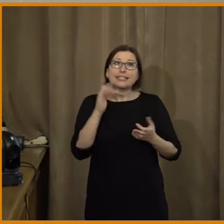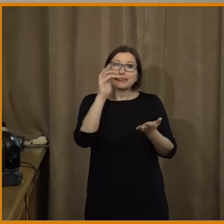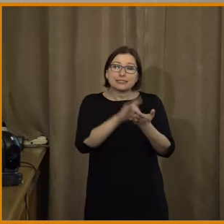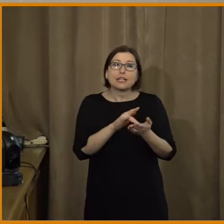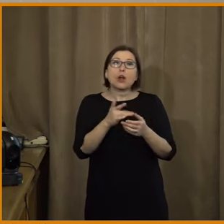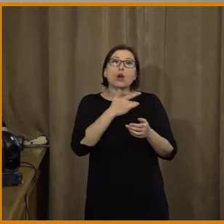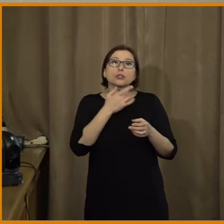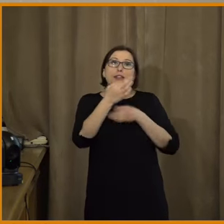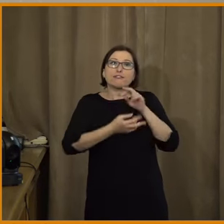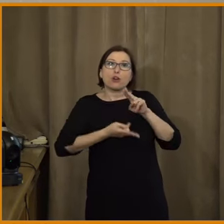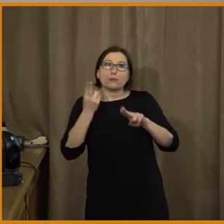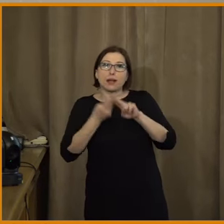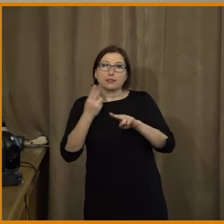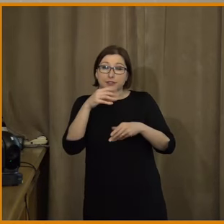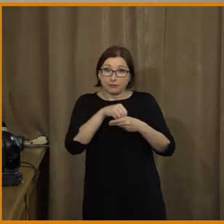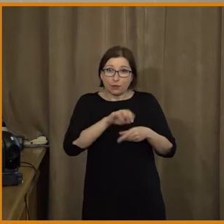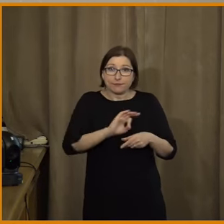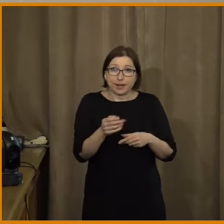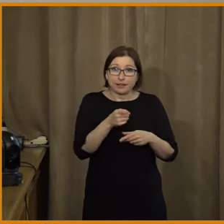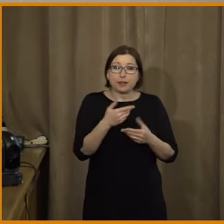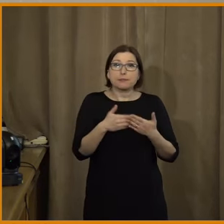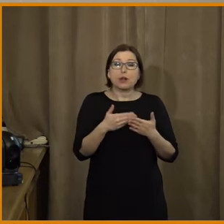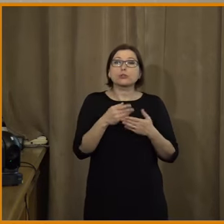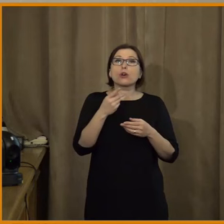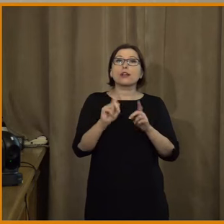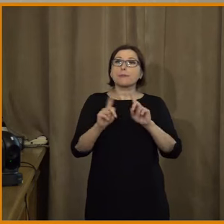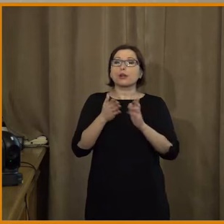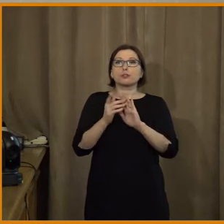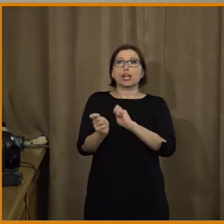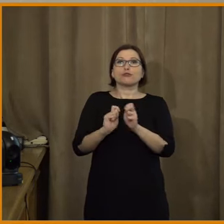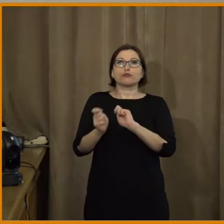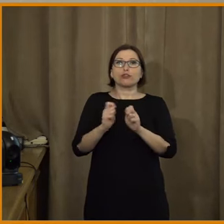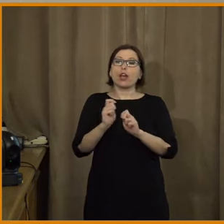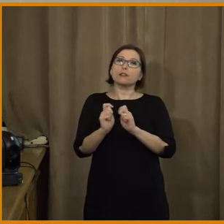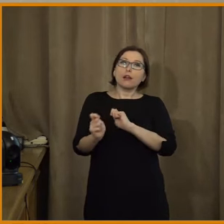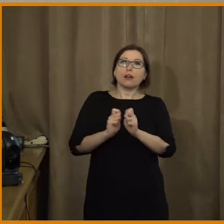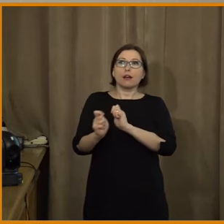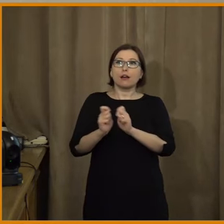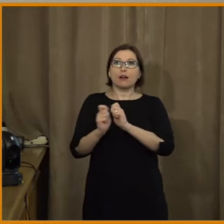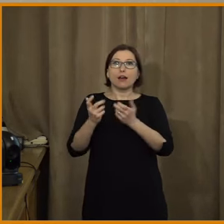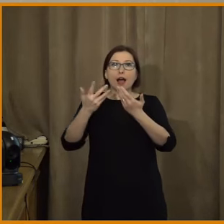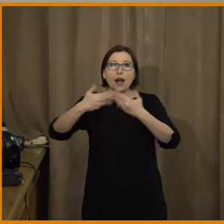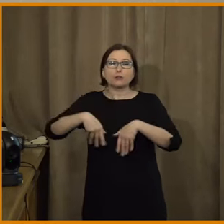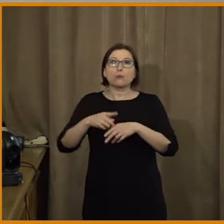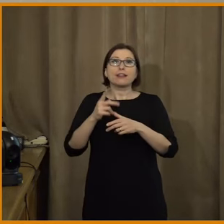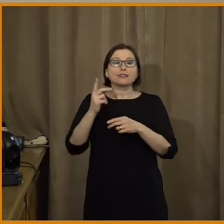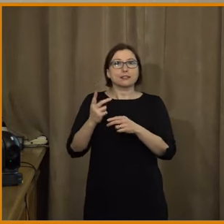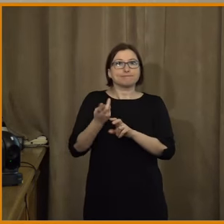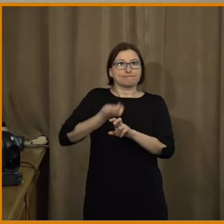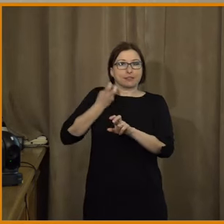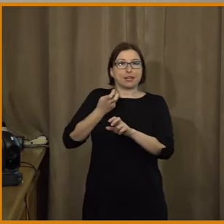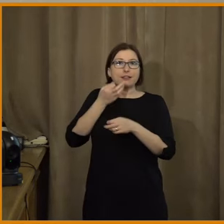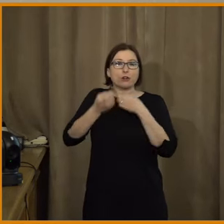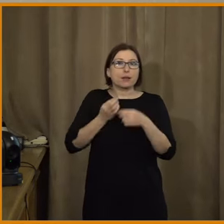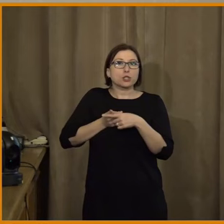ukradla osobní informace. Jak se dá vytvořit chatbot, který se s vámi komunikuje jako reálná osoba, aby vám odsizil údaje, přístupové